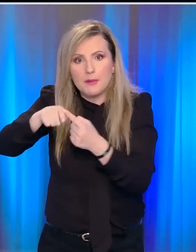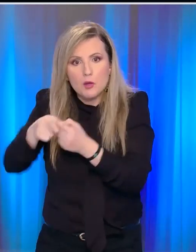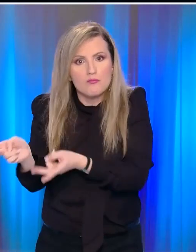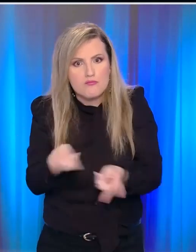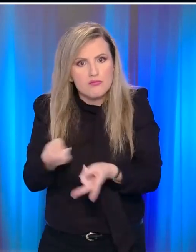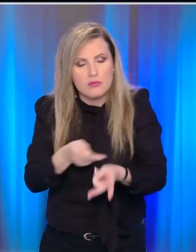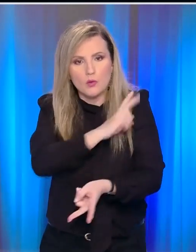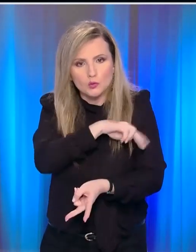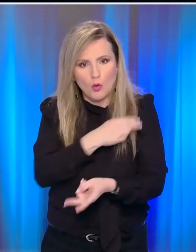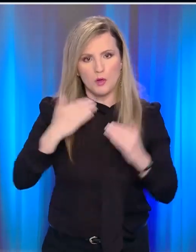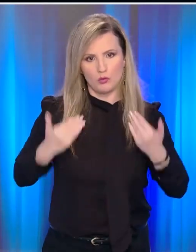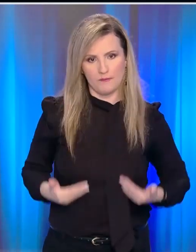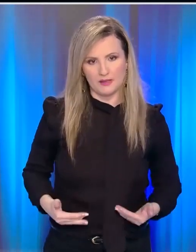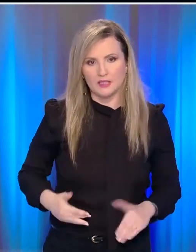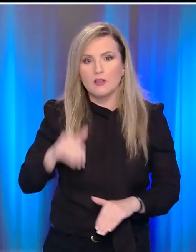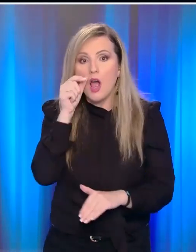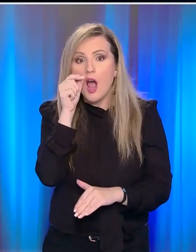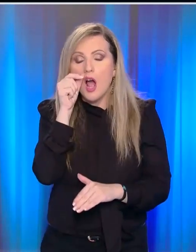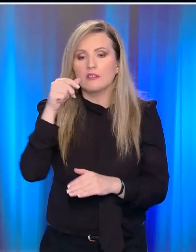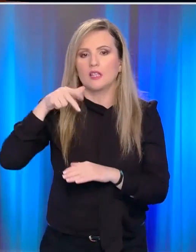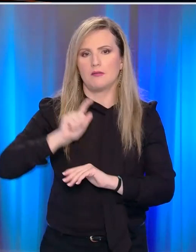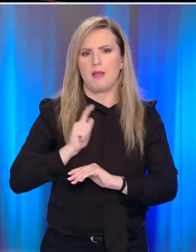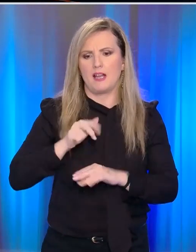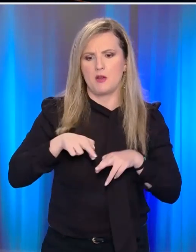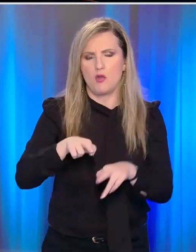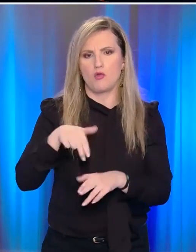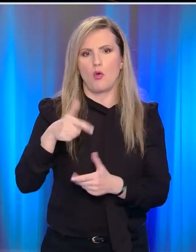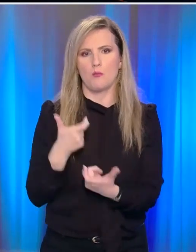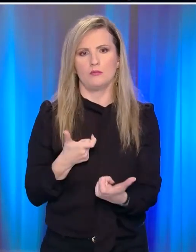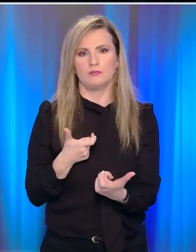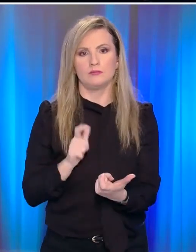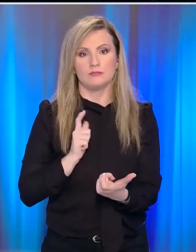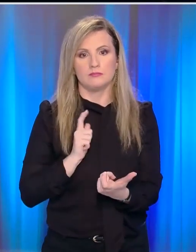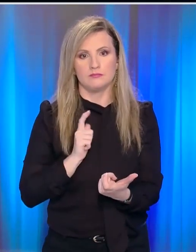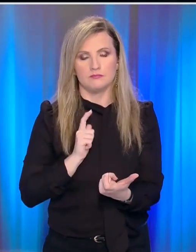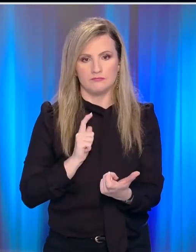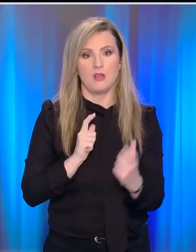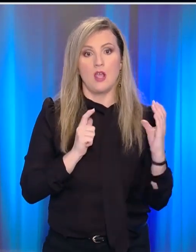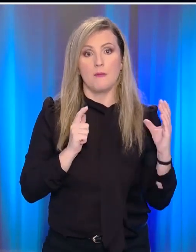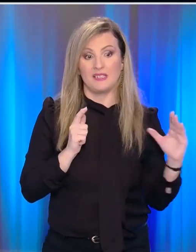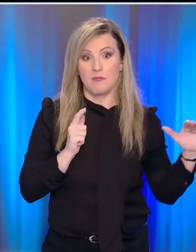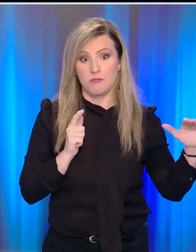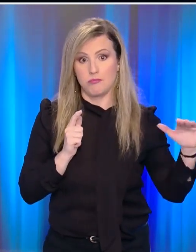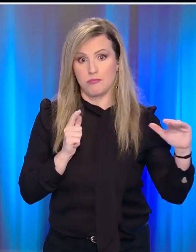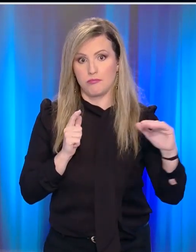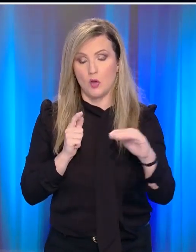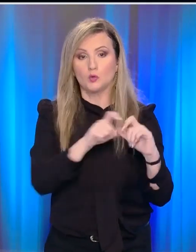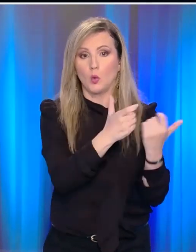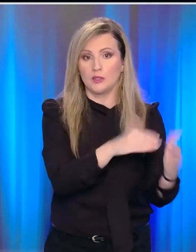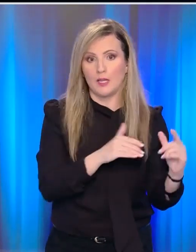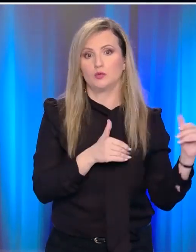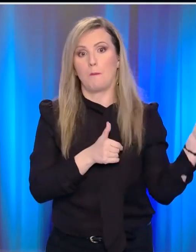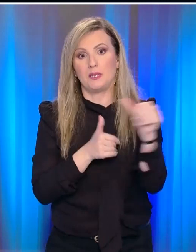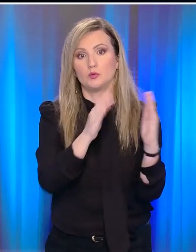νοσοκομείο. Ο ένοπλος είχε στήσει ενέδρα σε αυτοκινητόδρομο και περίμενε το λεωφορείο με το οποίο οι μαθητές επέστρεφαν στα σπίτια τους από το σχολείο.